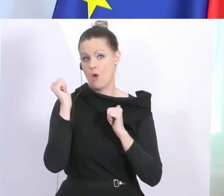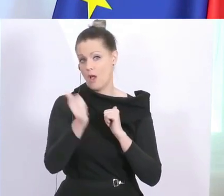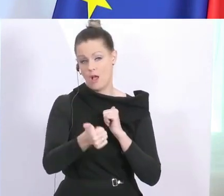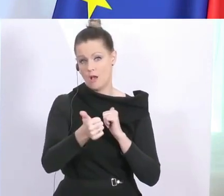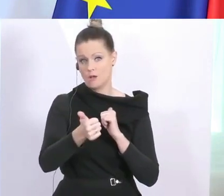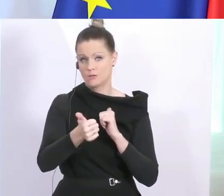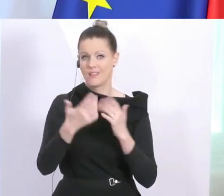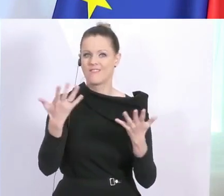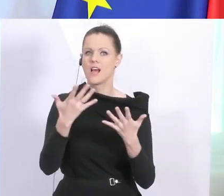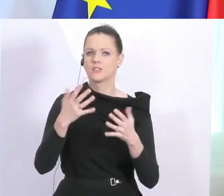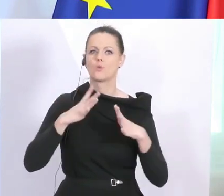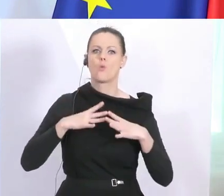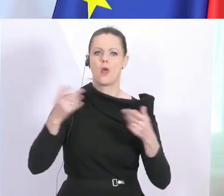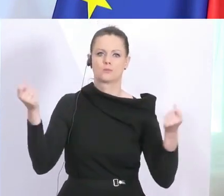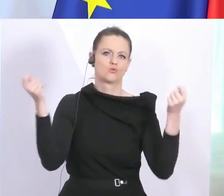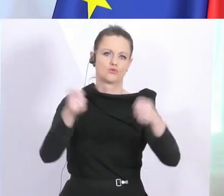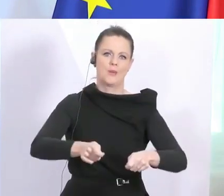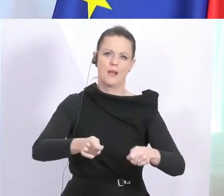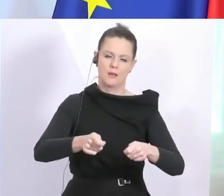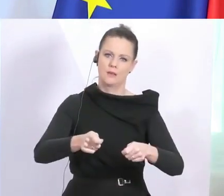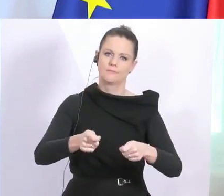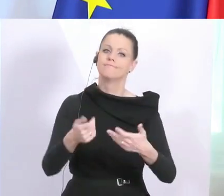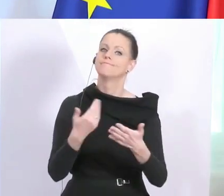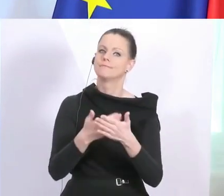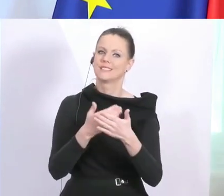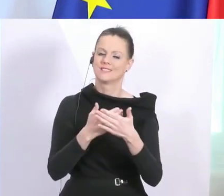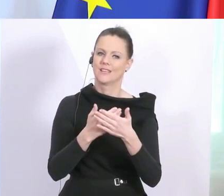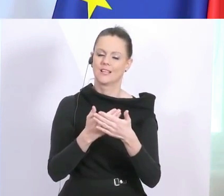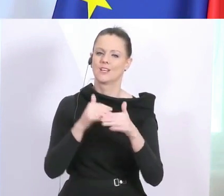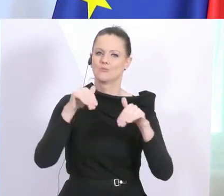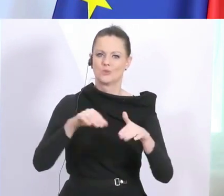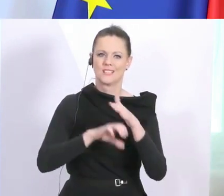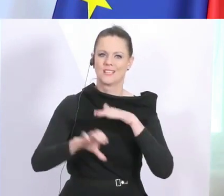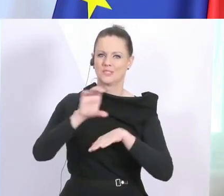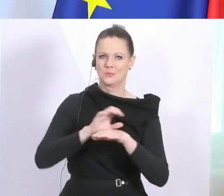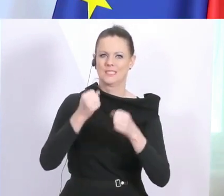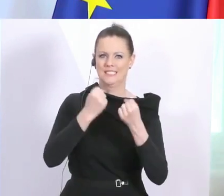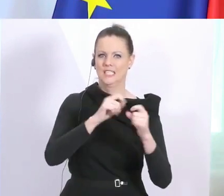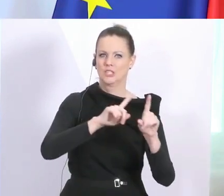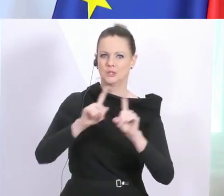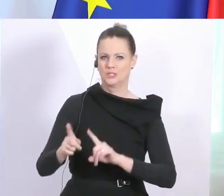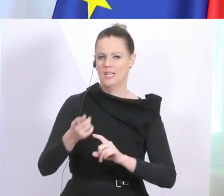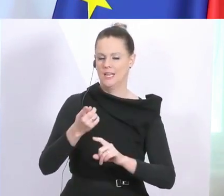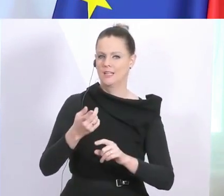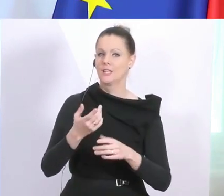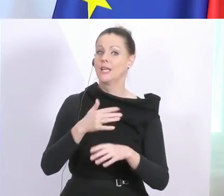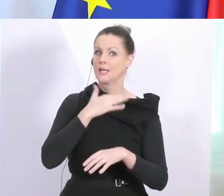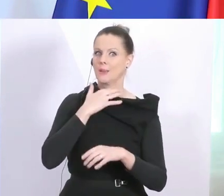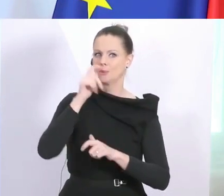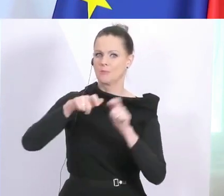Urlaubssperre, die sich in dem Fall ebenfalls ressourcentechnisch zur Ressourcensicherung genug Einsatzkräfte zur Verfügung haben,